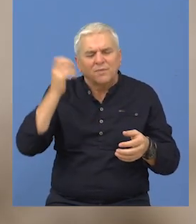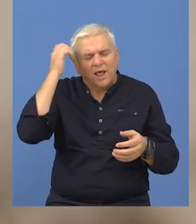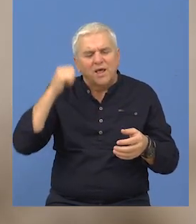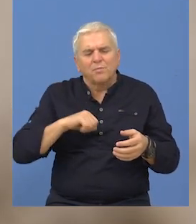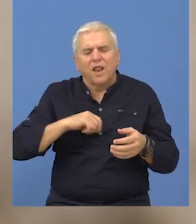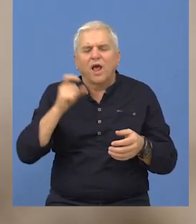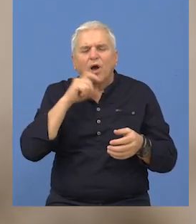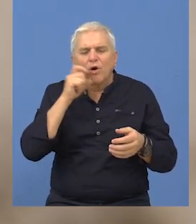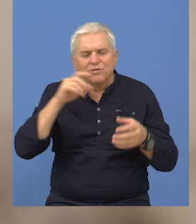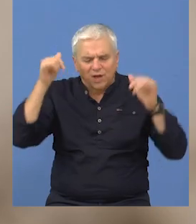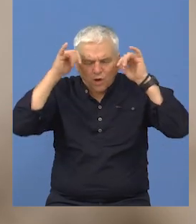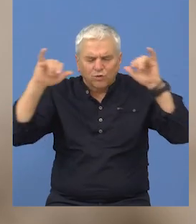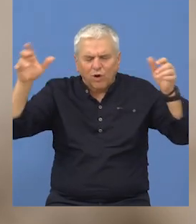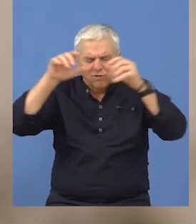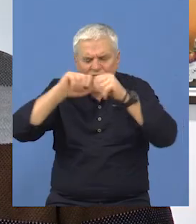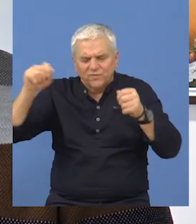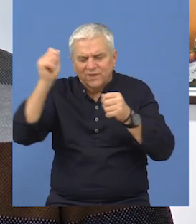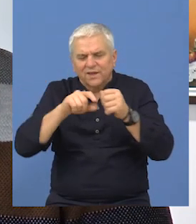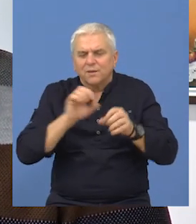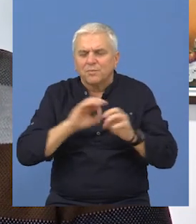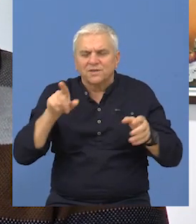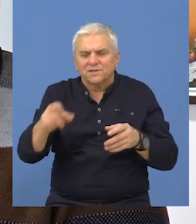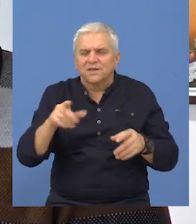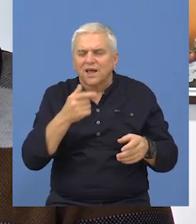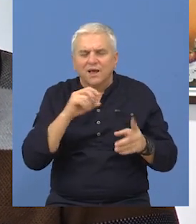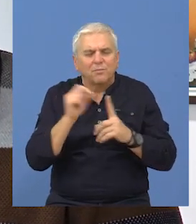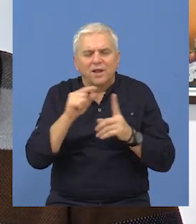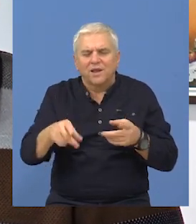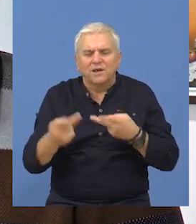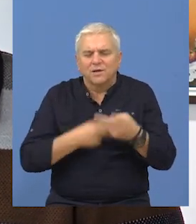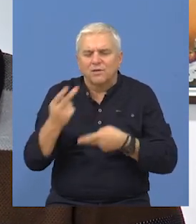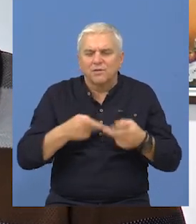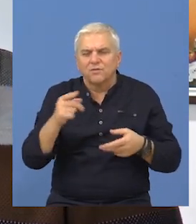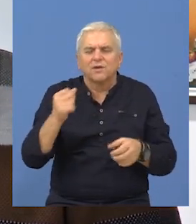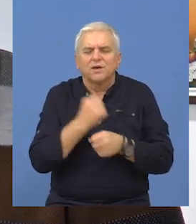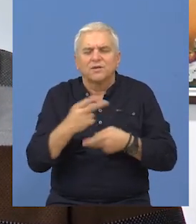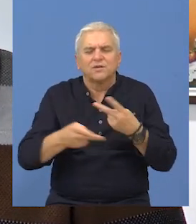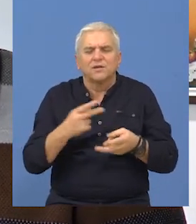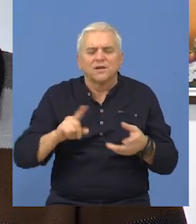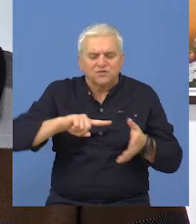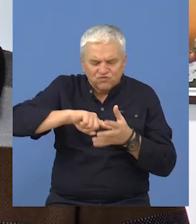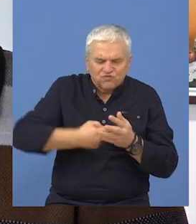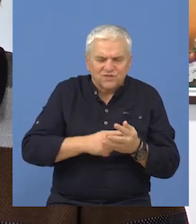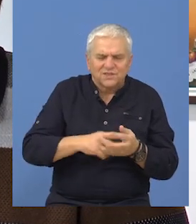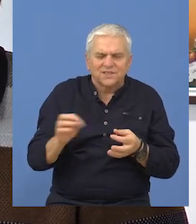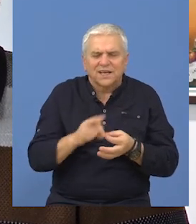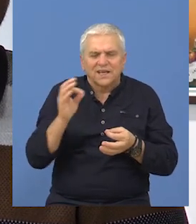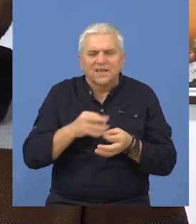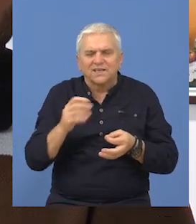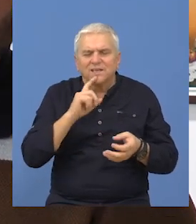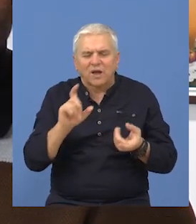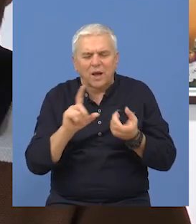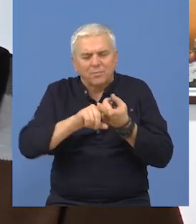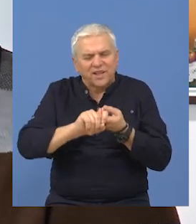belokosti, odnosno rogi kljove. Od tih sirovina na perleku su se proizvodili različita šila, igle